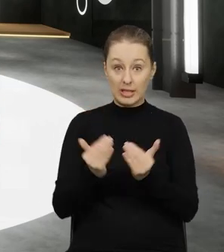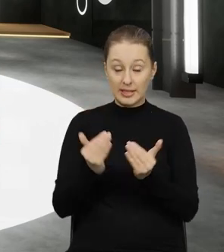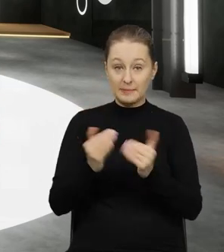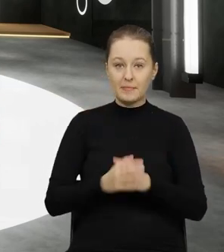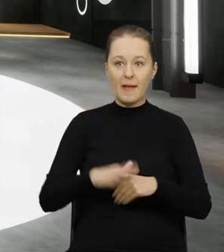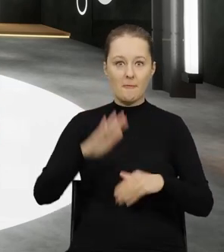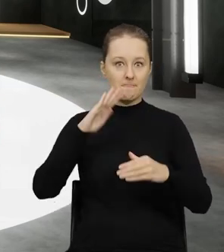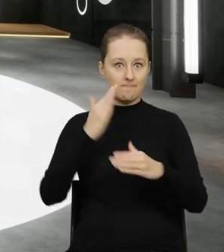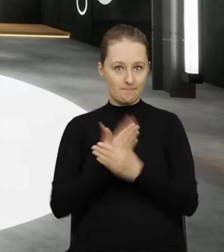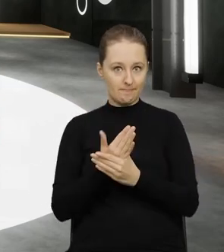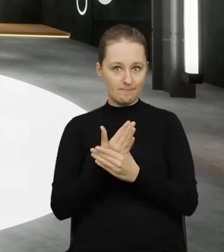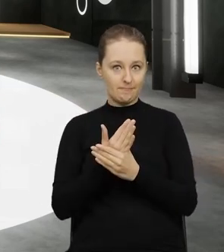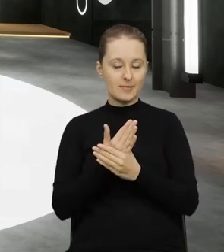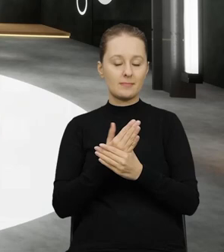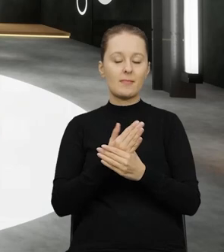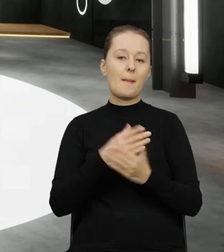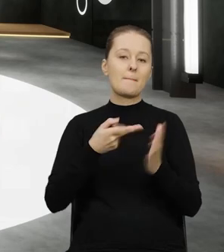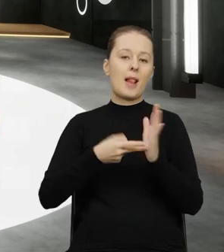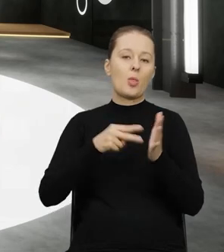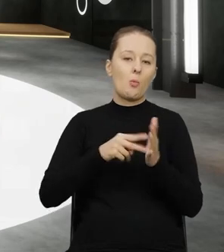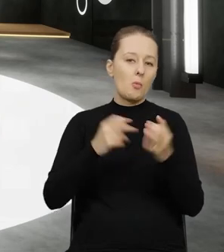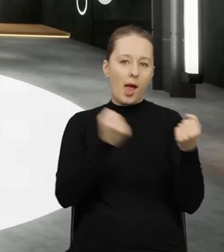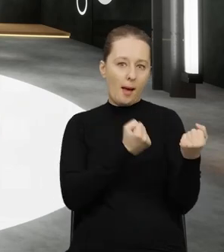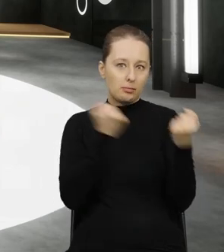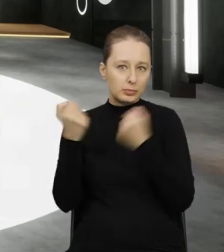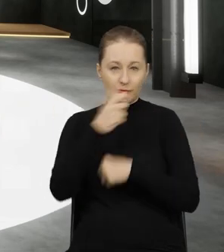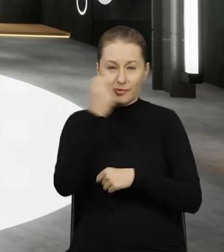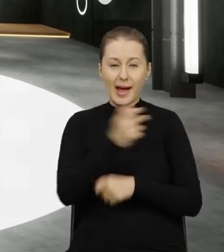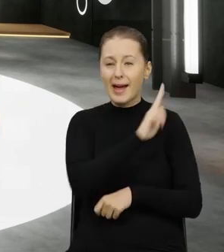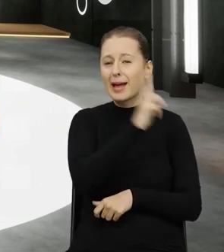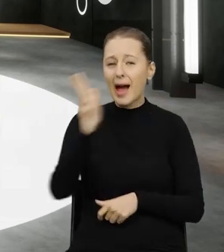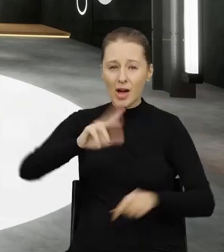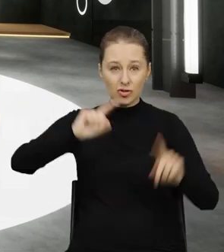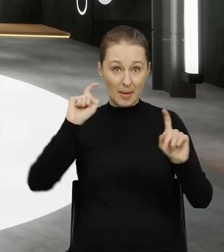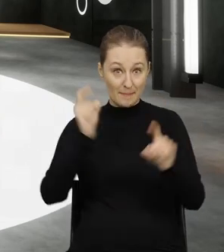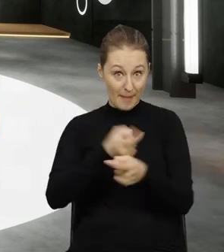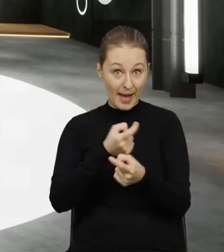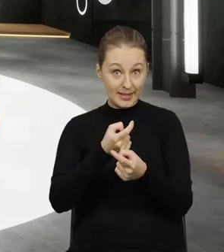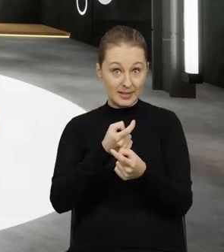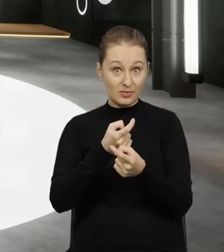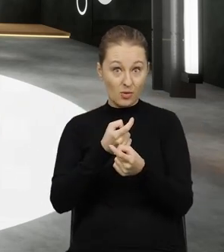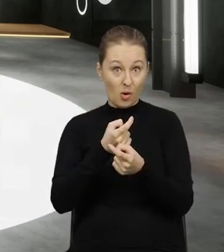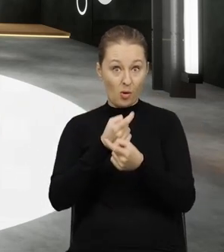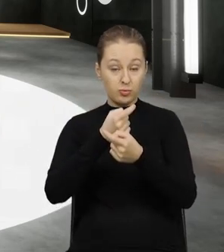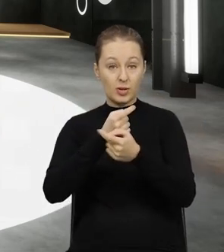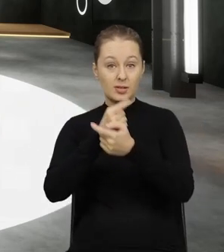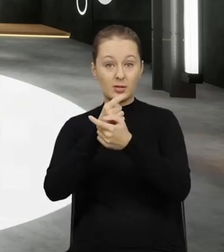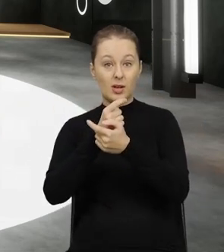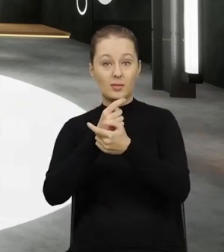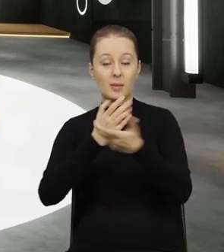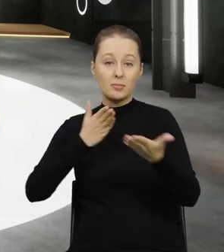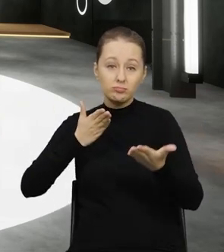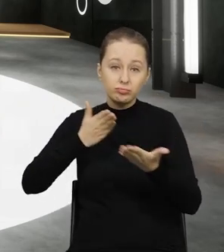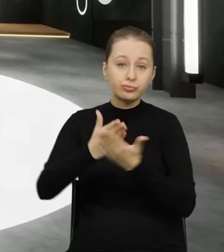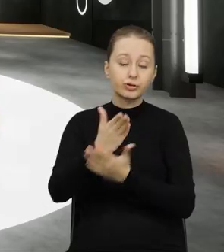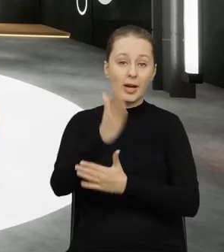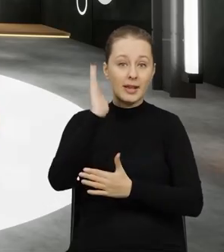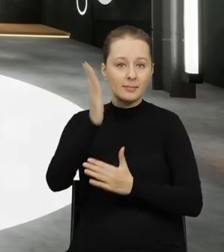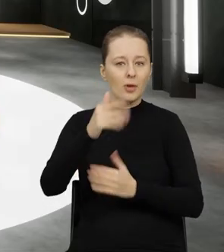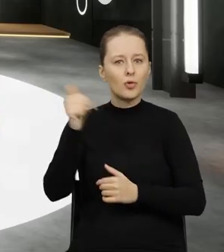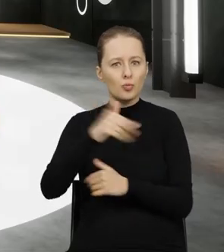Czyli przewoźnik, który zamierza przewozić odpady, musi w każdym kraju, który go interesuje, przez który będzie przejeżdżał,